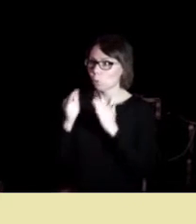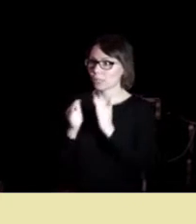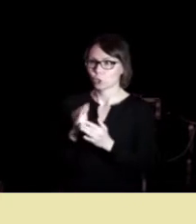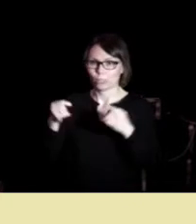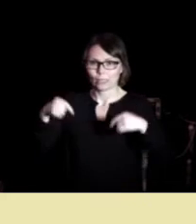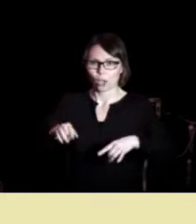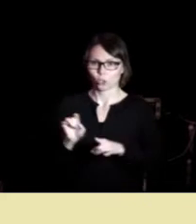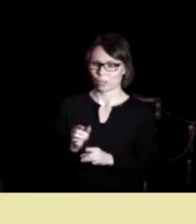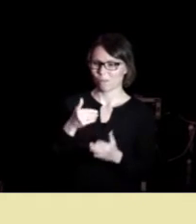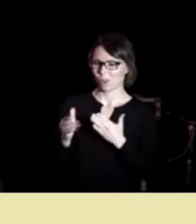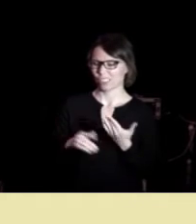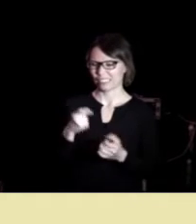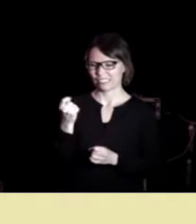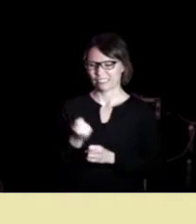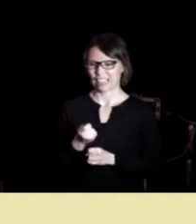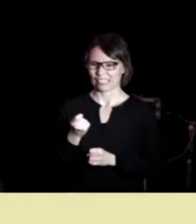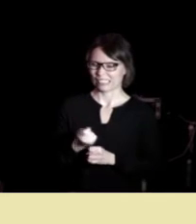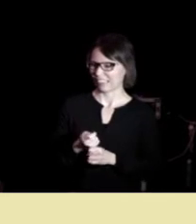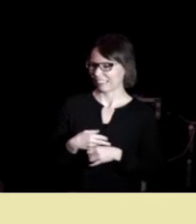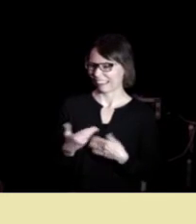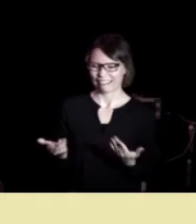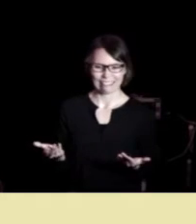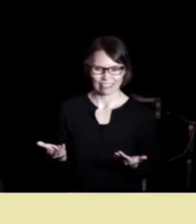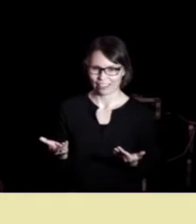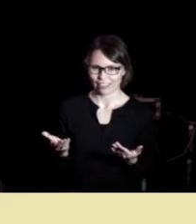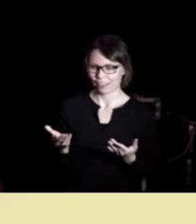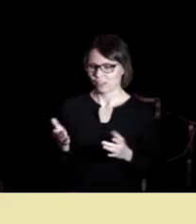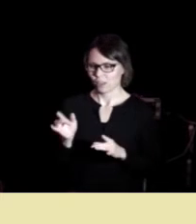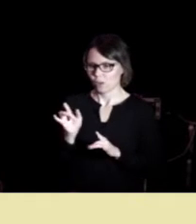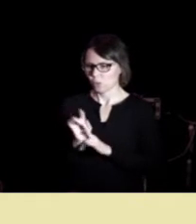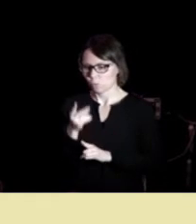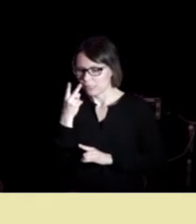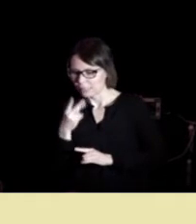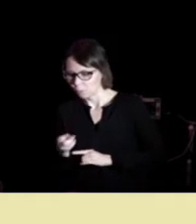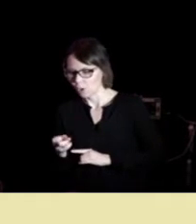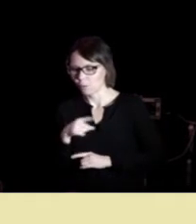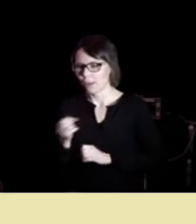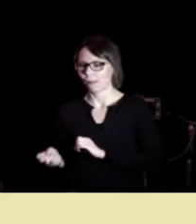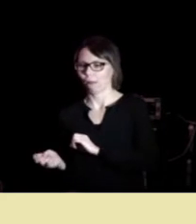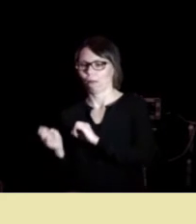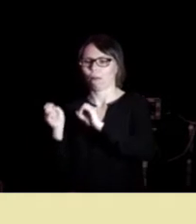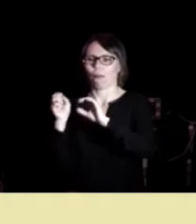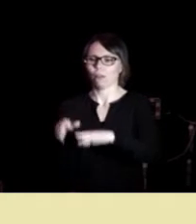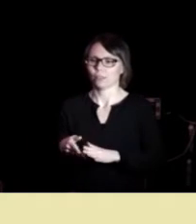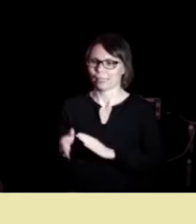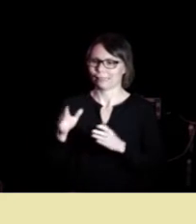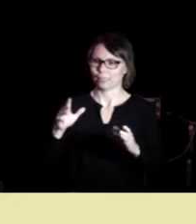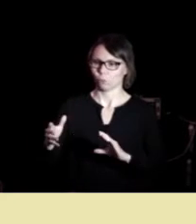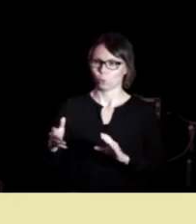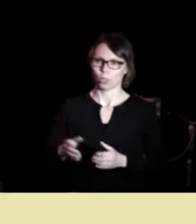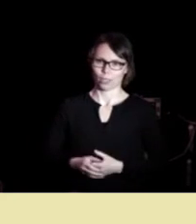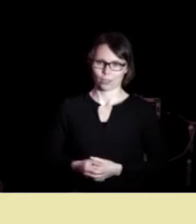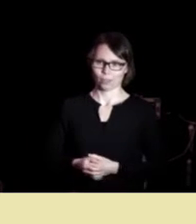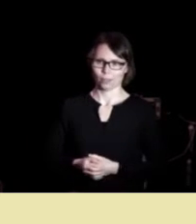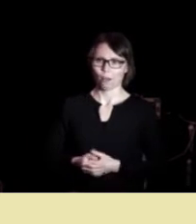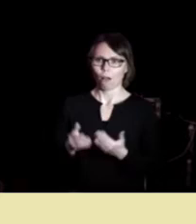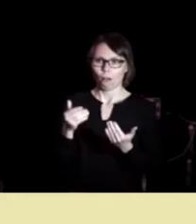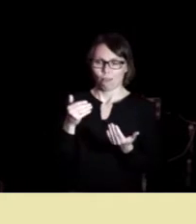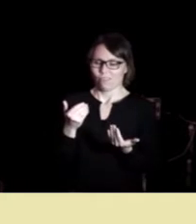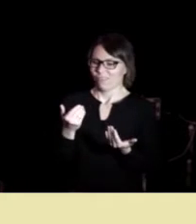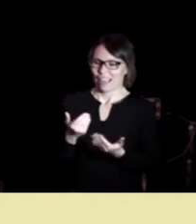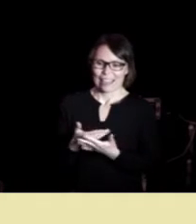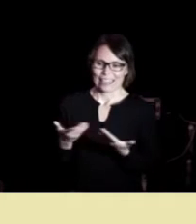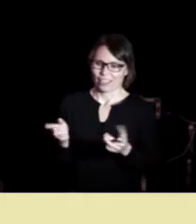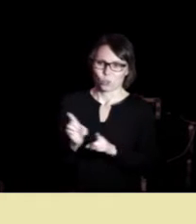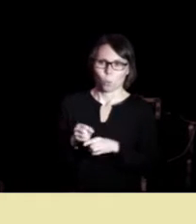så er det praksis nesten ingen som blir sett på det blir bare kastet ut og praktisk alt ingen